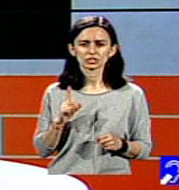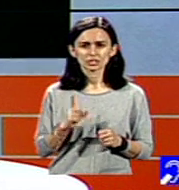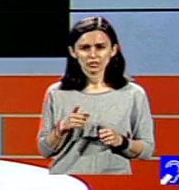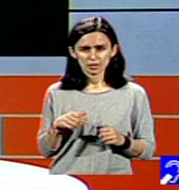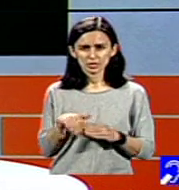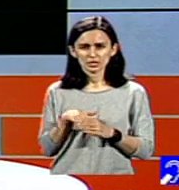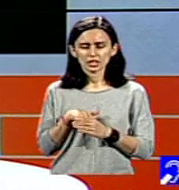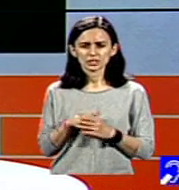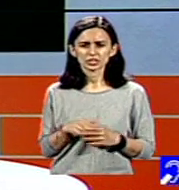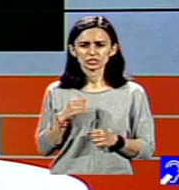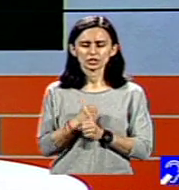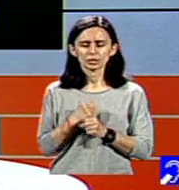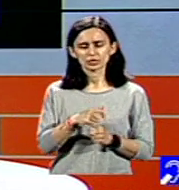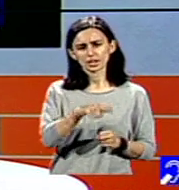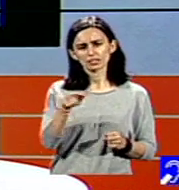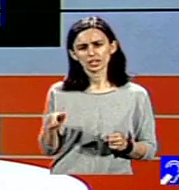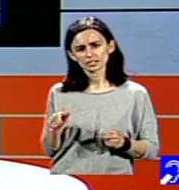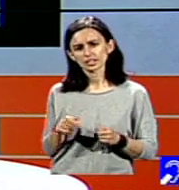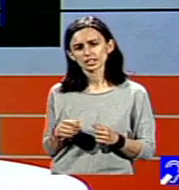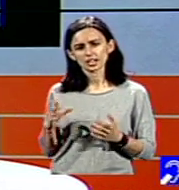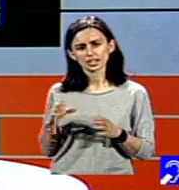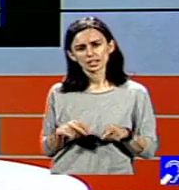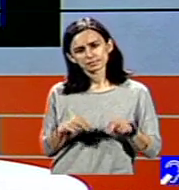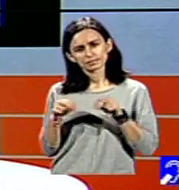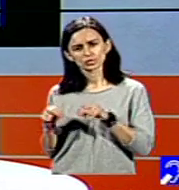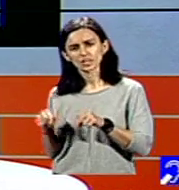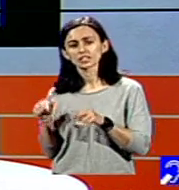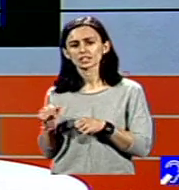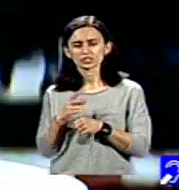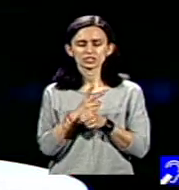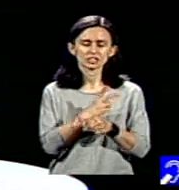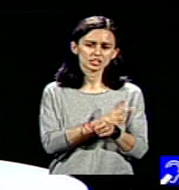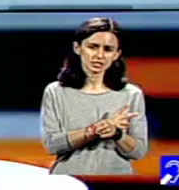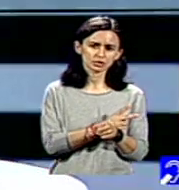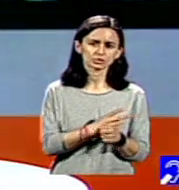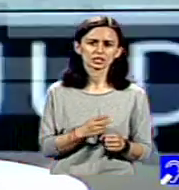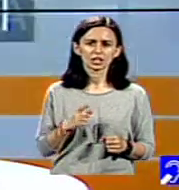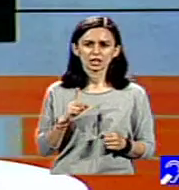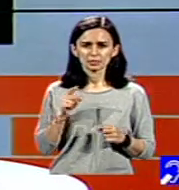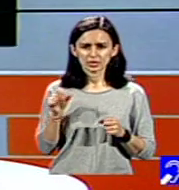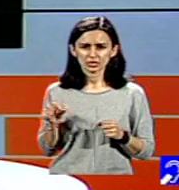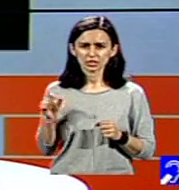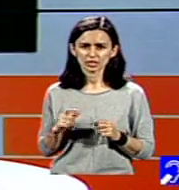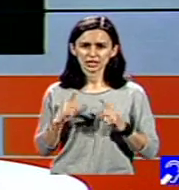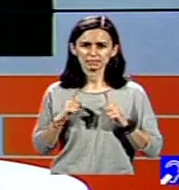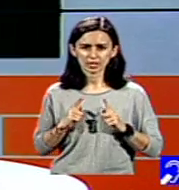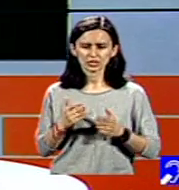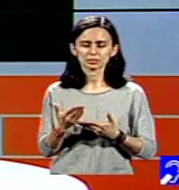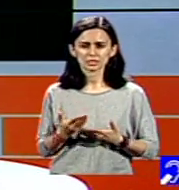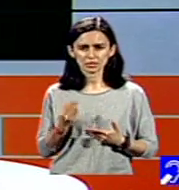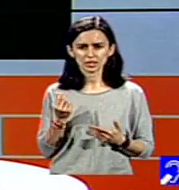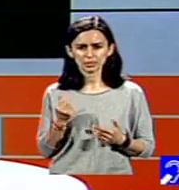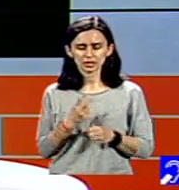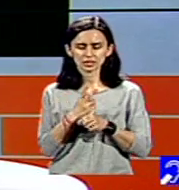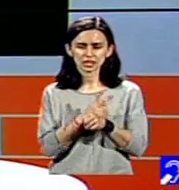de atâția ani, tocmai pentru a-i scoate de sub acest statut al asistatului și a-i face persoane active în comunitate. Ori, iată, ați fost